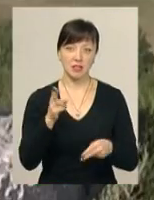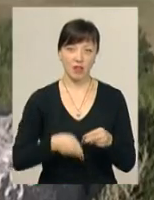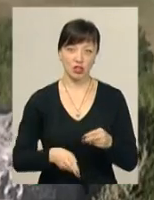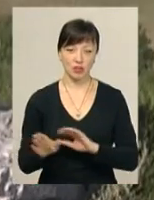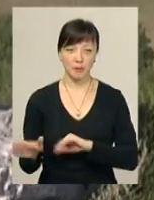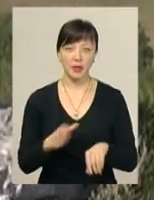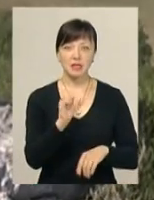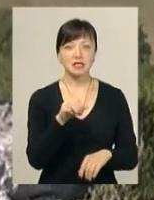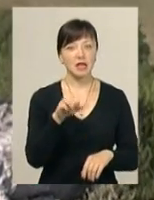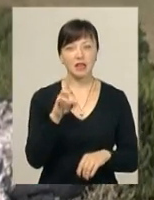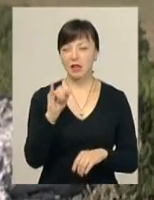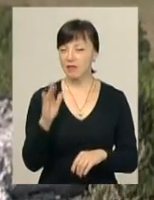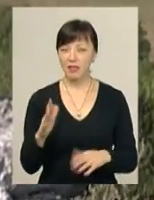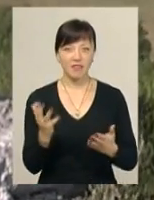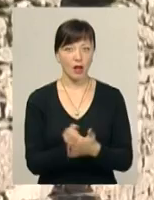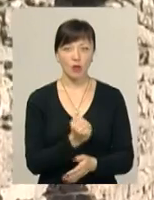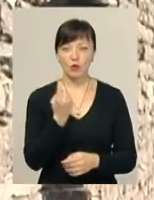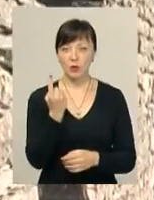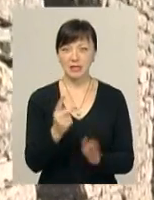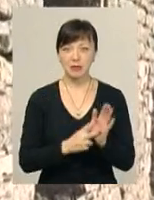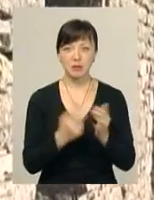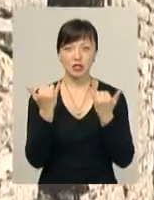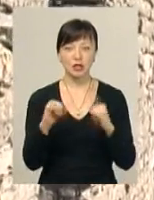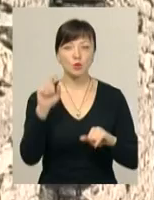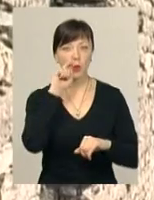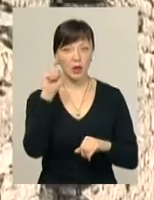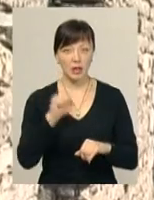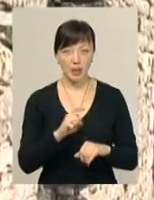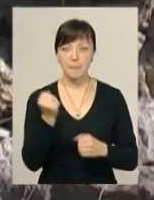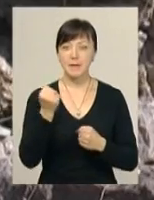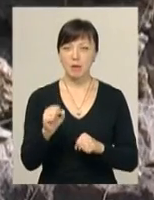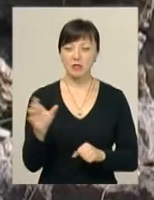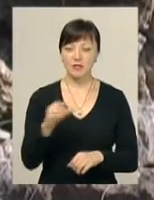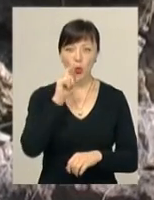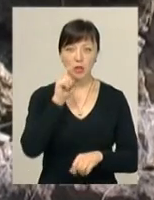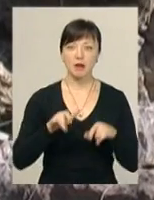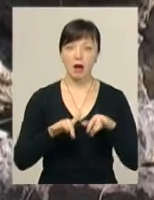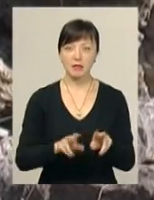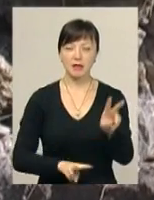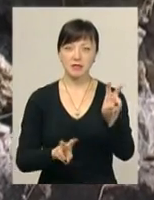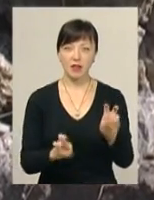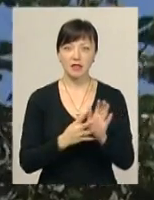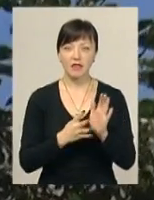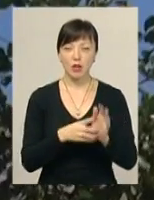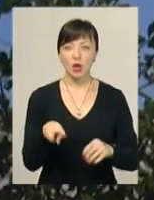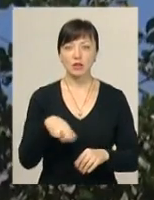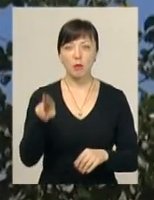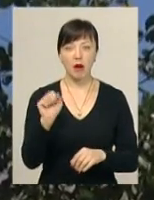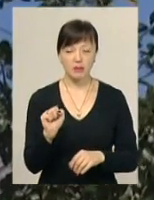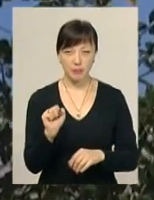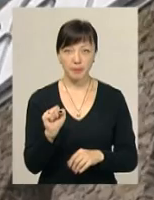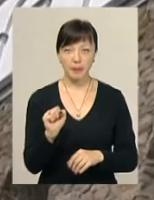Сатанову не вдалося стати одним із семи чудес України. Переможців всеукраїнської акції назвали 9 листопада.